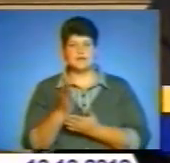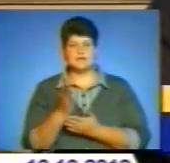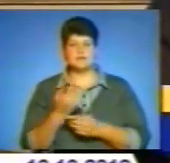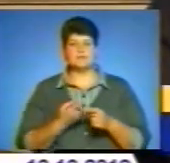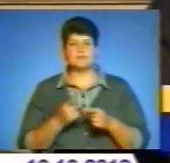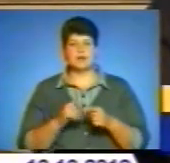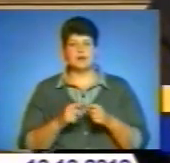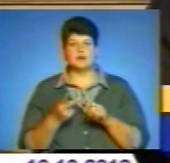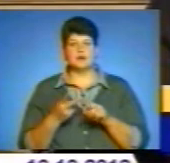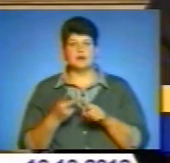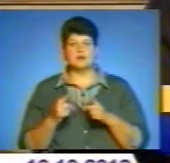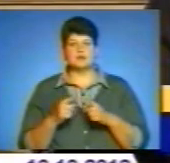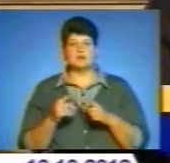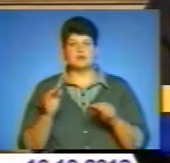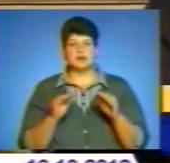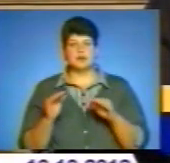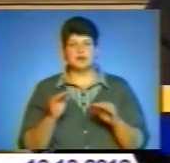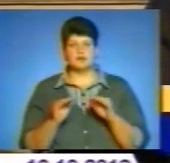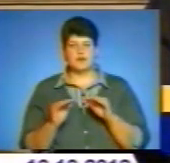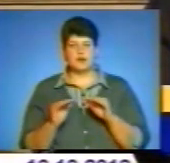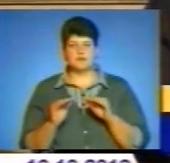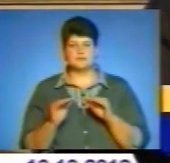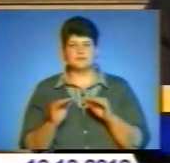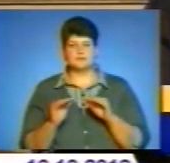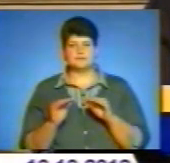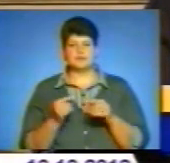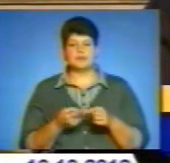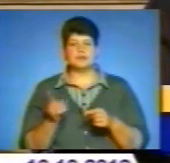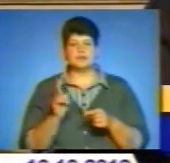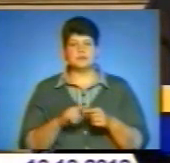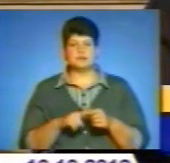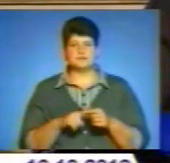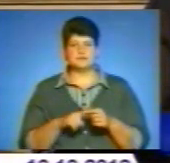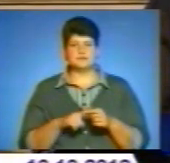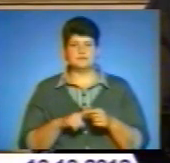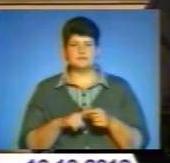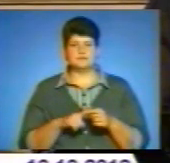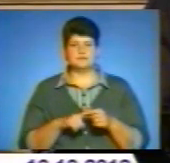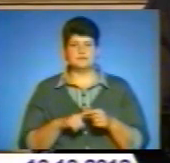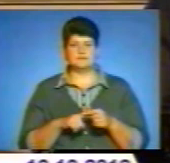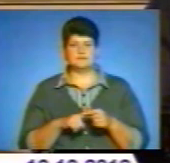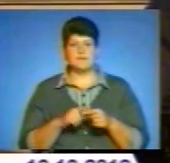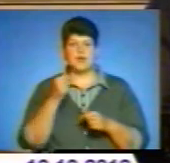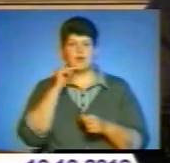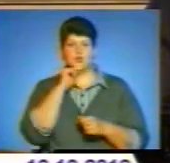І друга складова – це